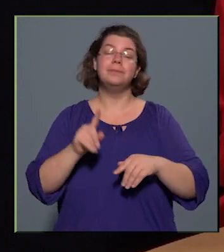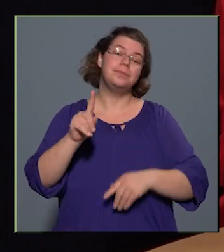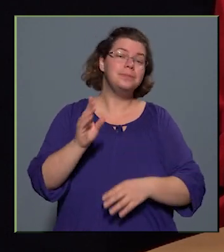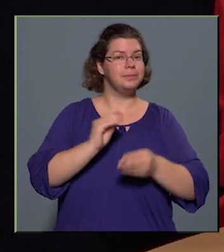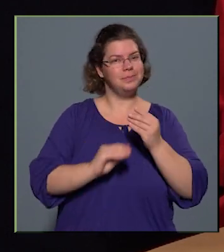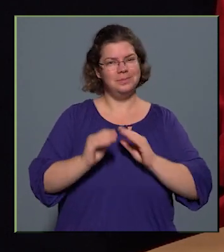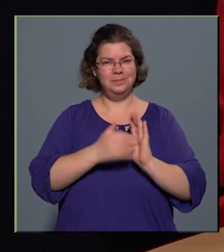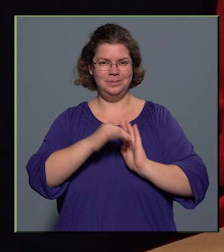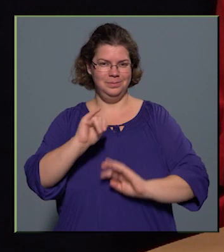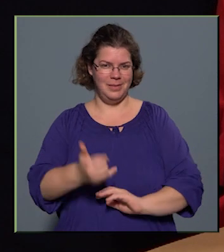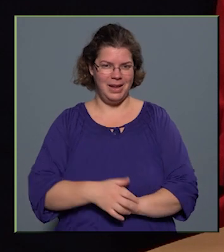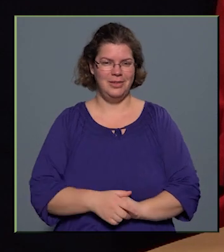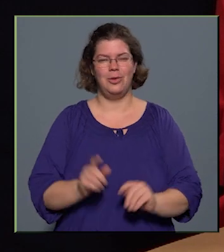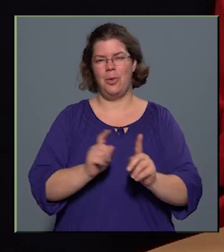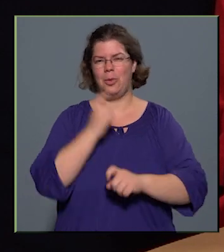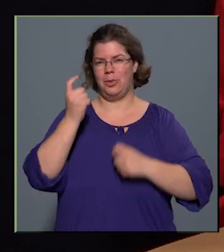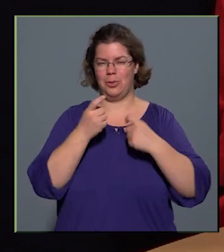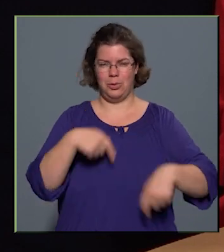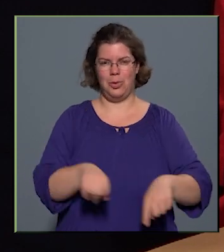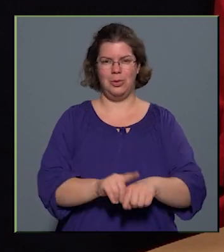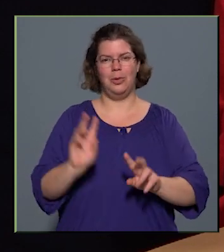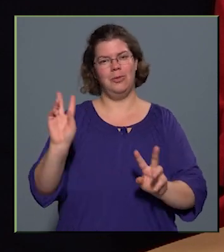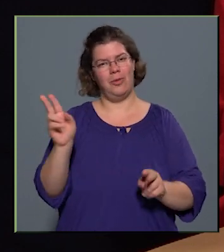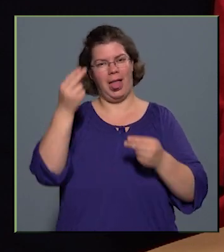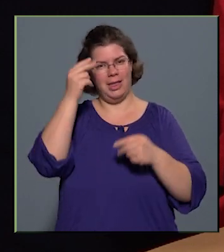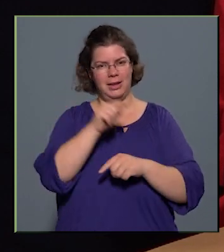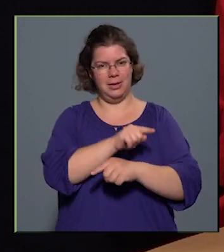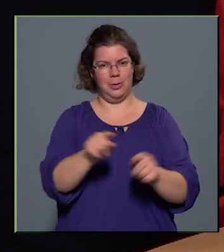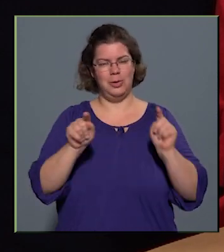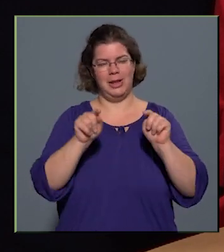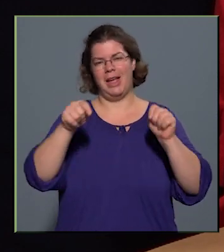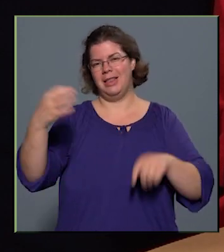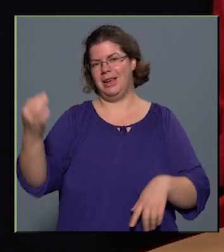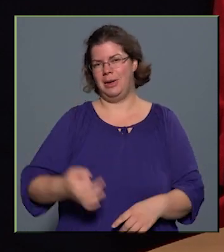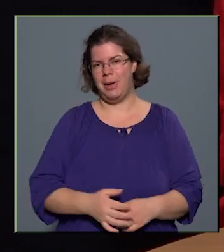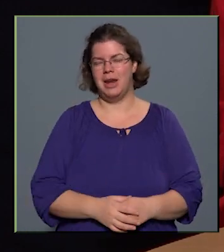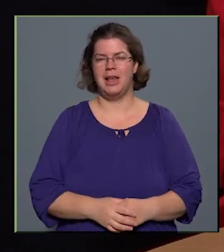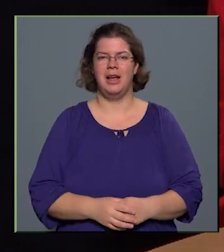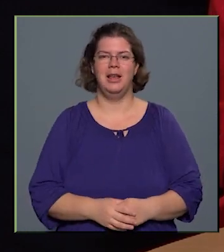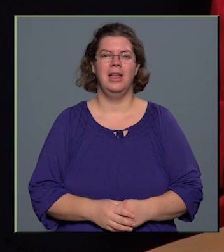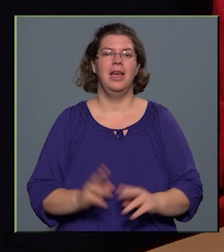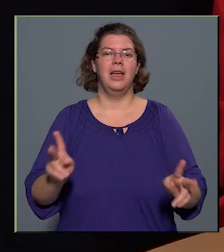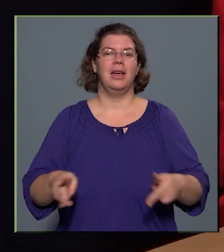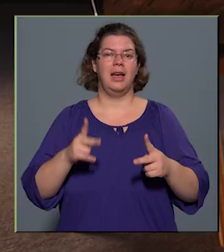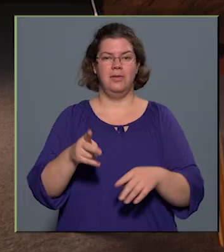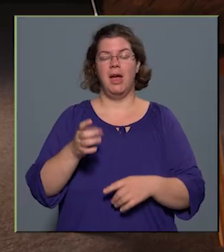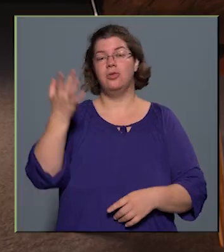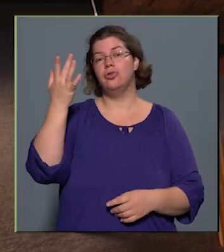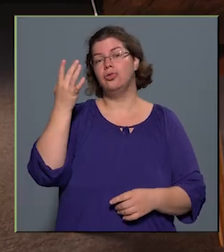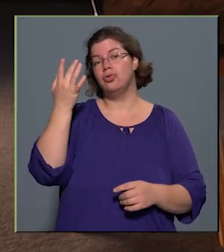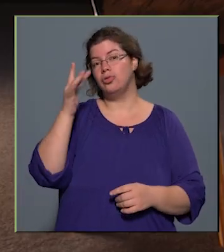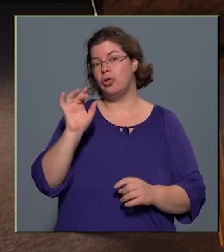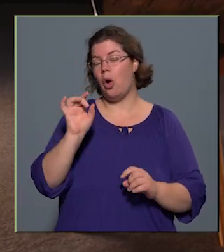azért mégis úgy gondoltuk, hogy felidézzük önöknek ezeket a perceket. Kedves Györfi László,